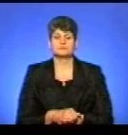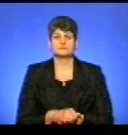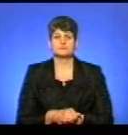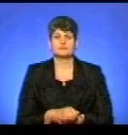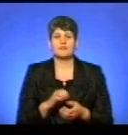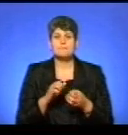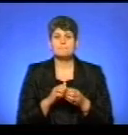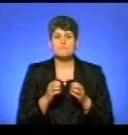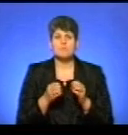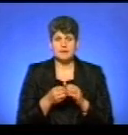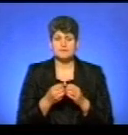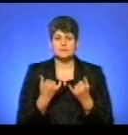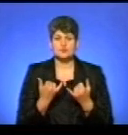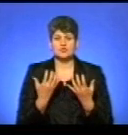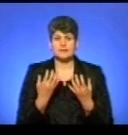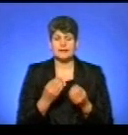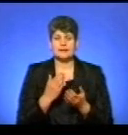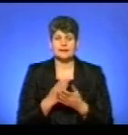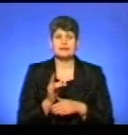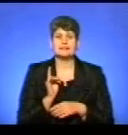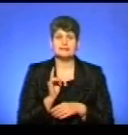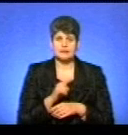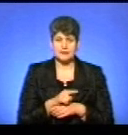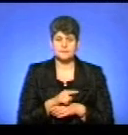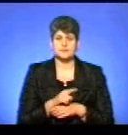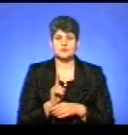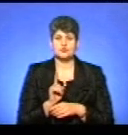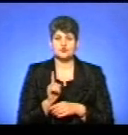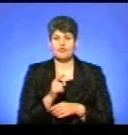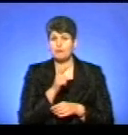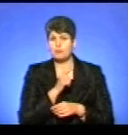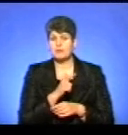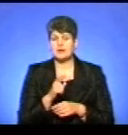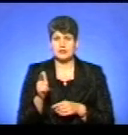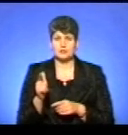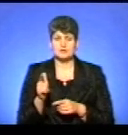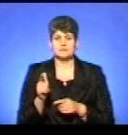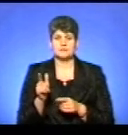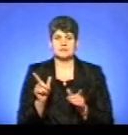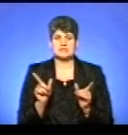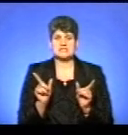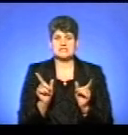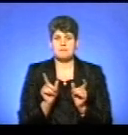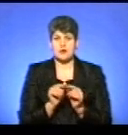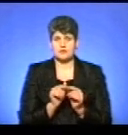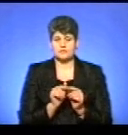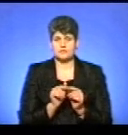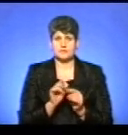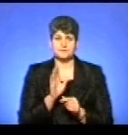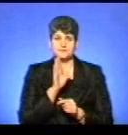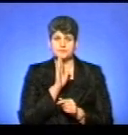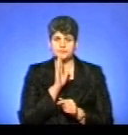Проблематичним на сьогоднішній день є то, що в період спарування вовчиця